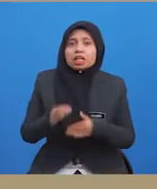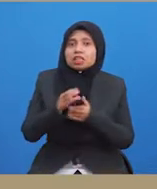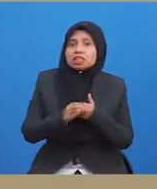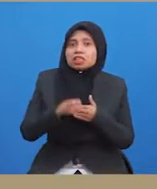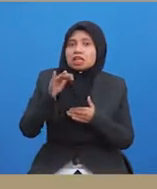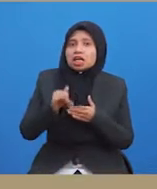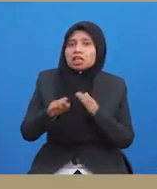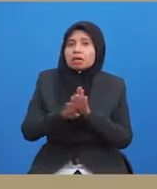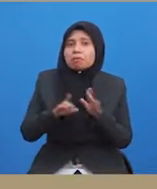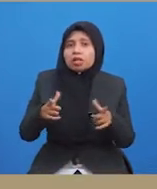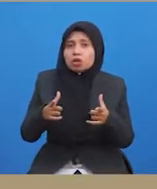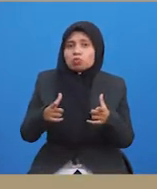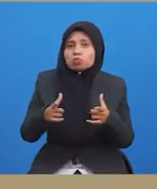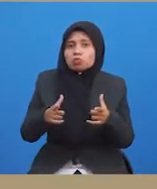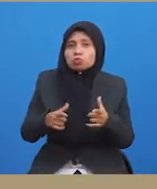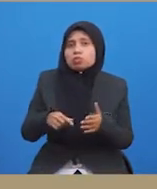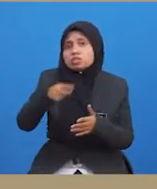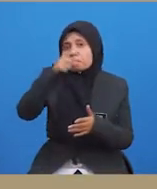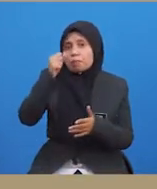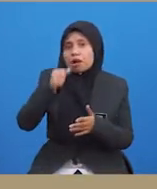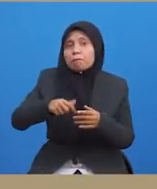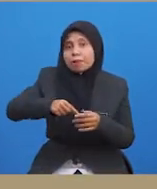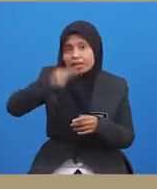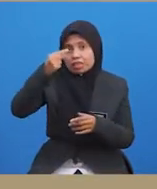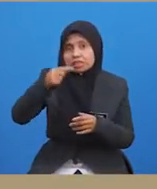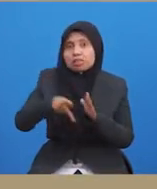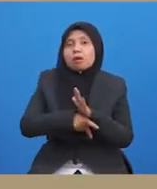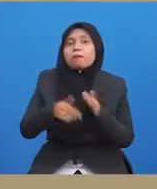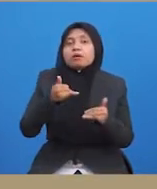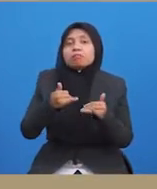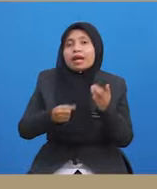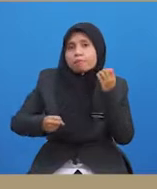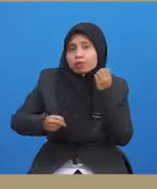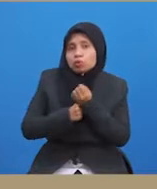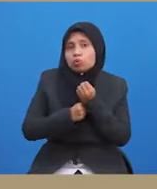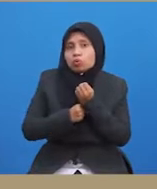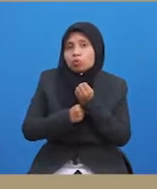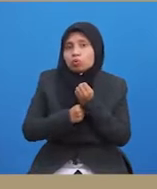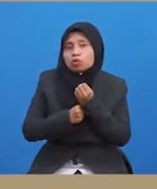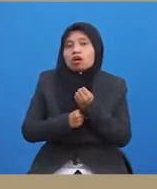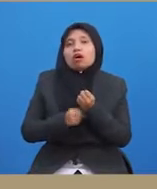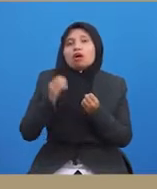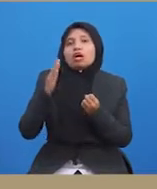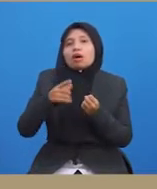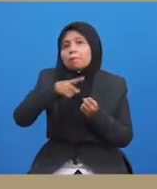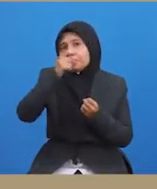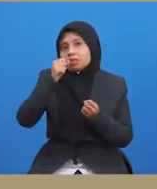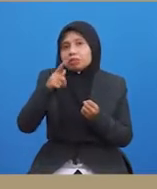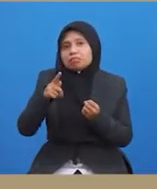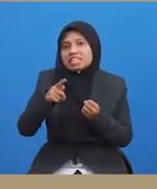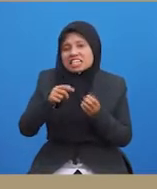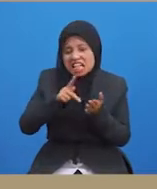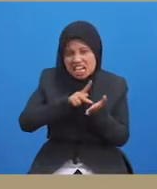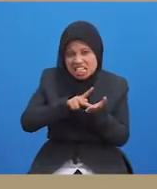Kecederaan yang berlaku akibat dari tindakan agresif pemain atau penyokong ini dilihat sebagai satu